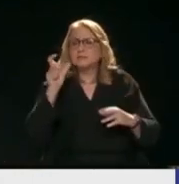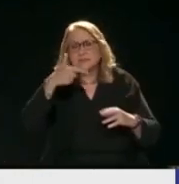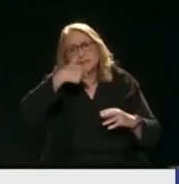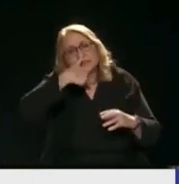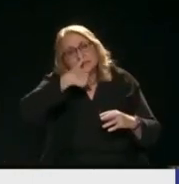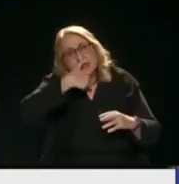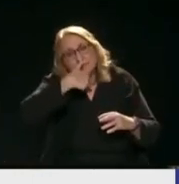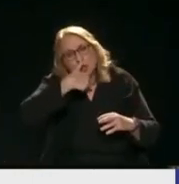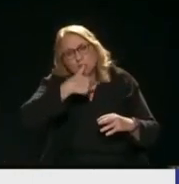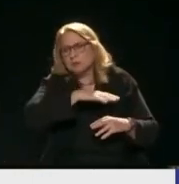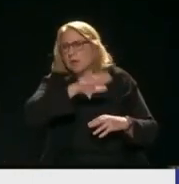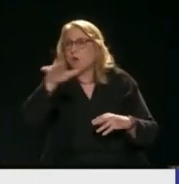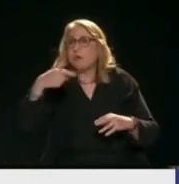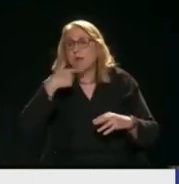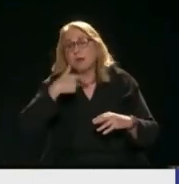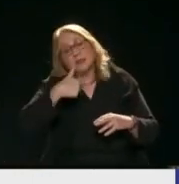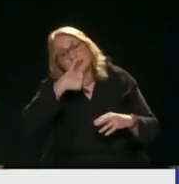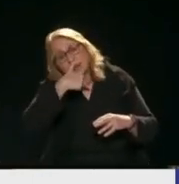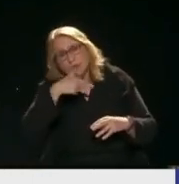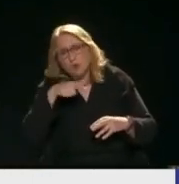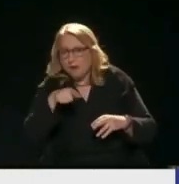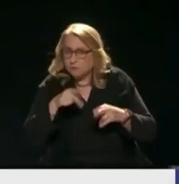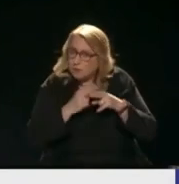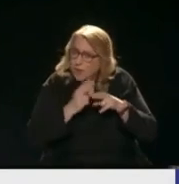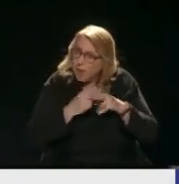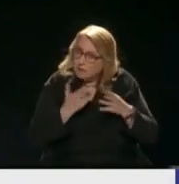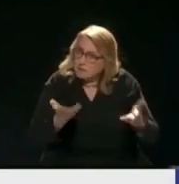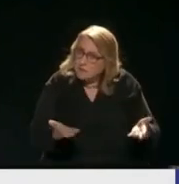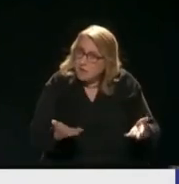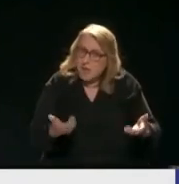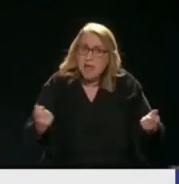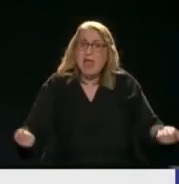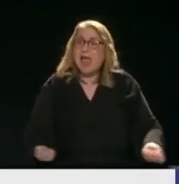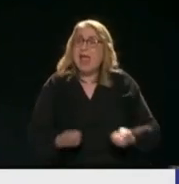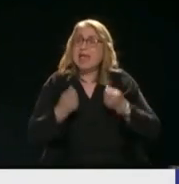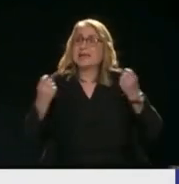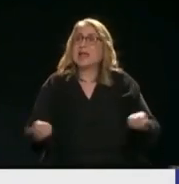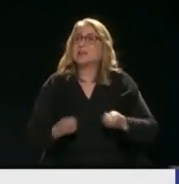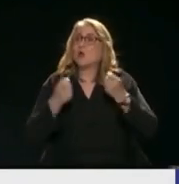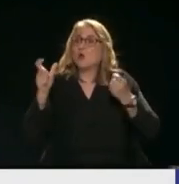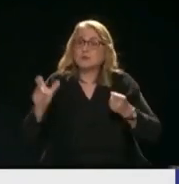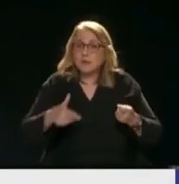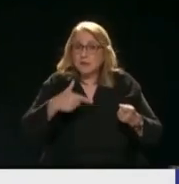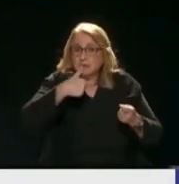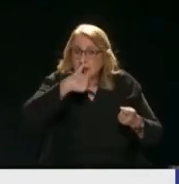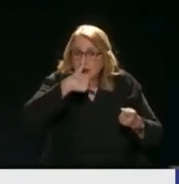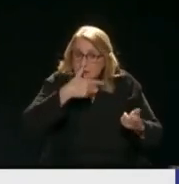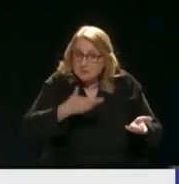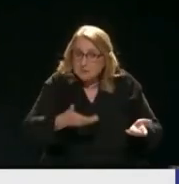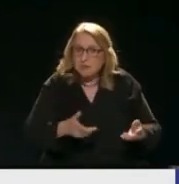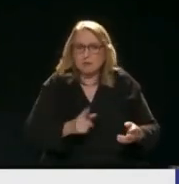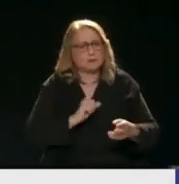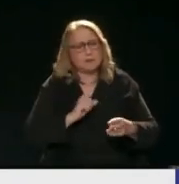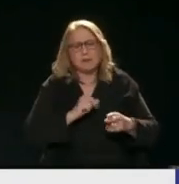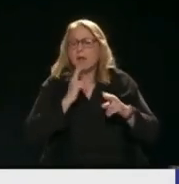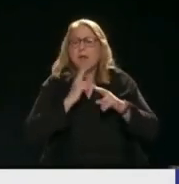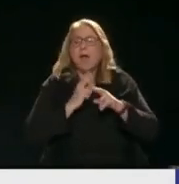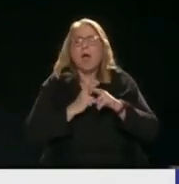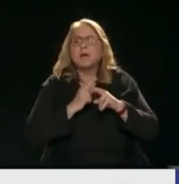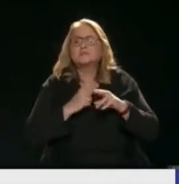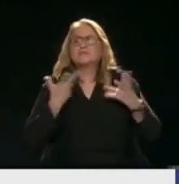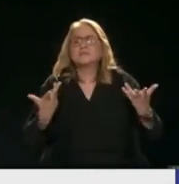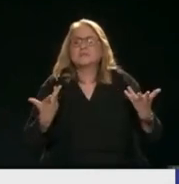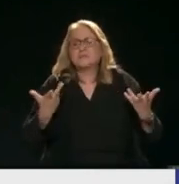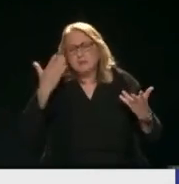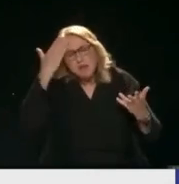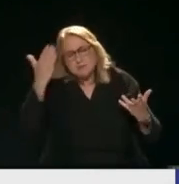ταπεινότητα είναι αξία Η ταπεινότητα είναι αξία Η εργατικότητα είναι αξία Αξία είναι η αλήθεια Είναι η αρμονία Είναι η αυθονία